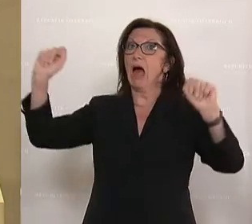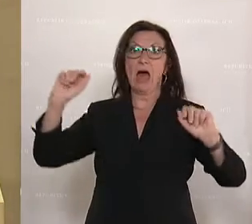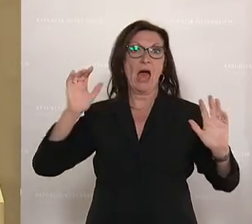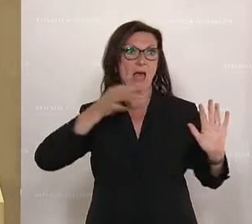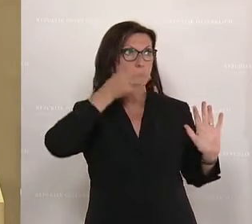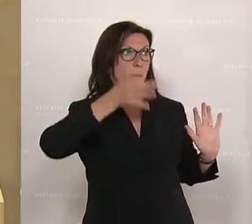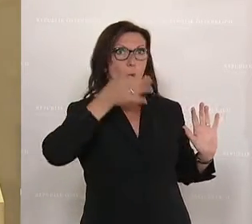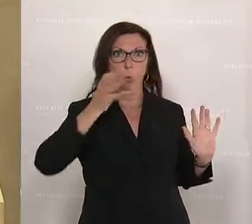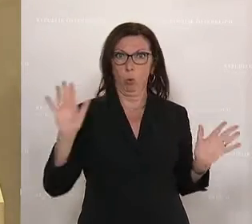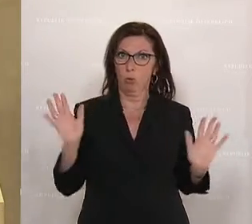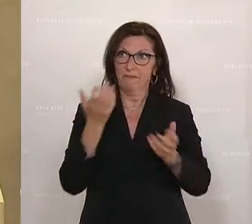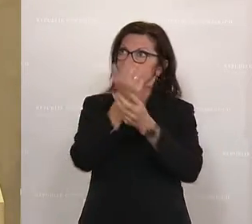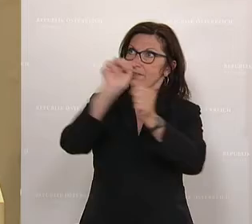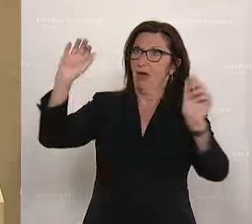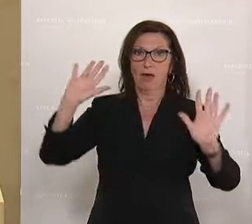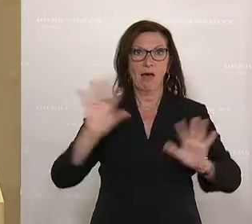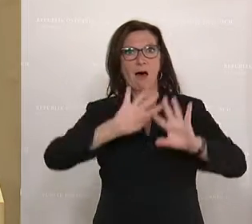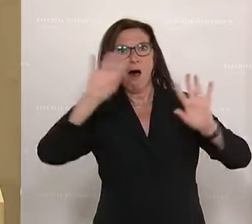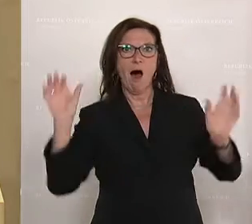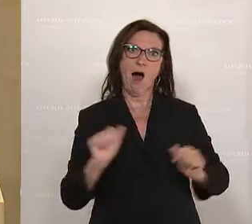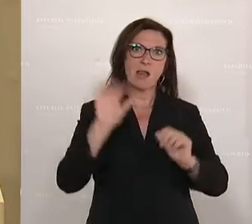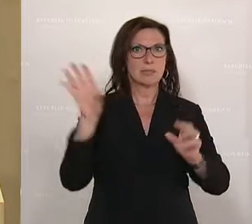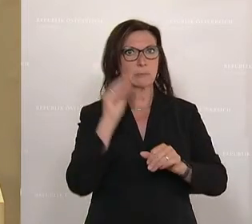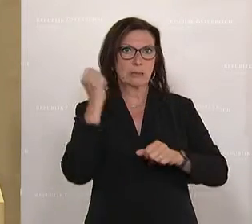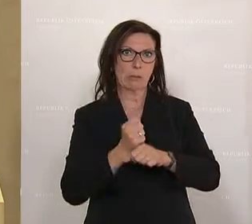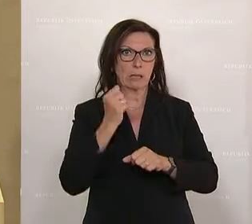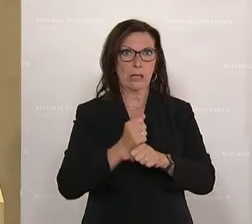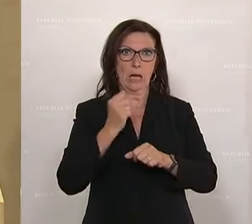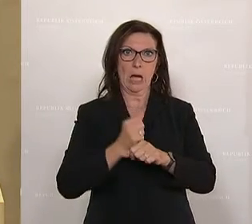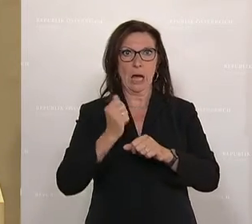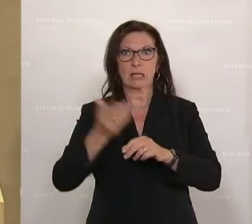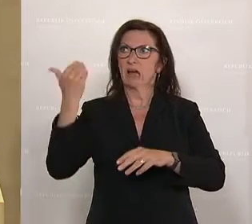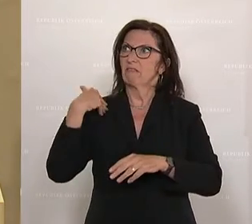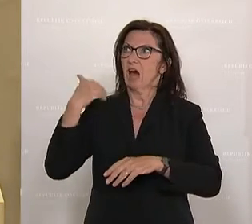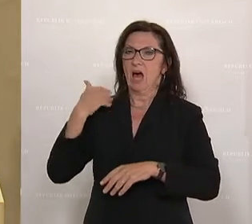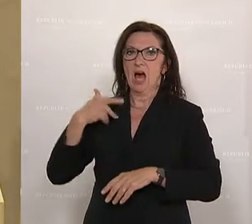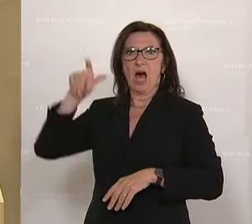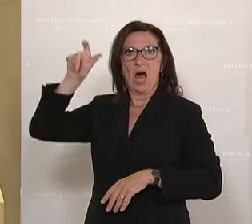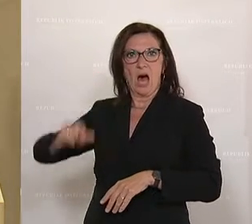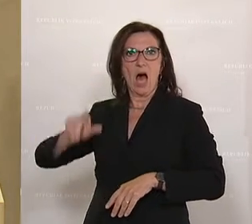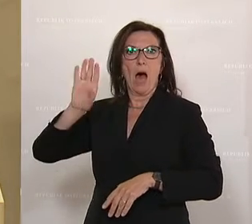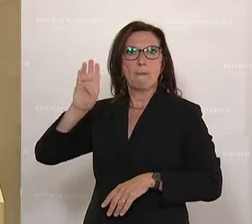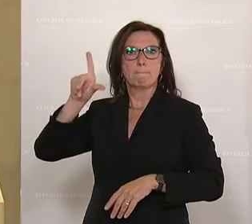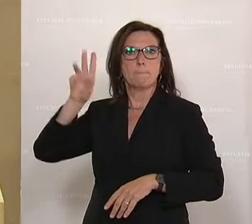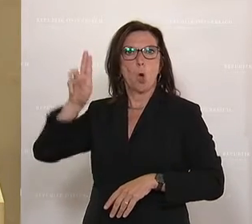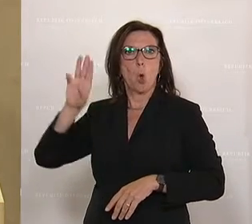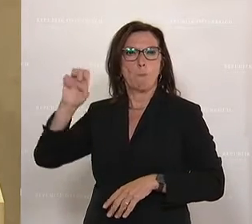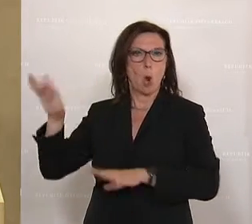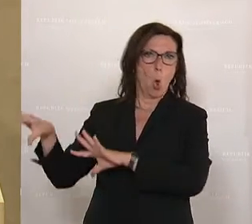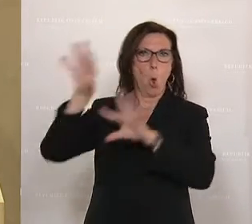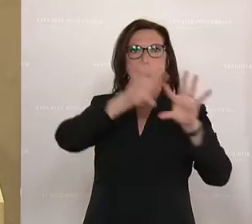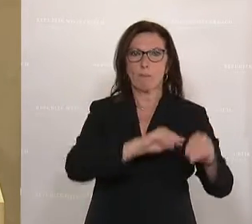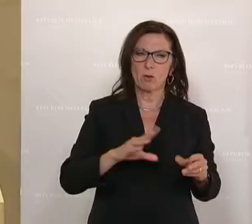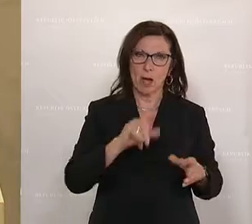pauschal freisprechen alle Mitarbeiter, die Sie von Blümel übernommen haben. Obwohl, wenn Sie das ernsthaft sich